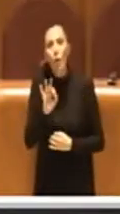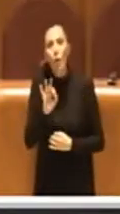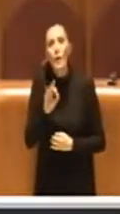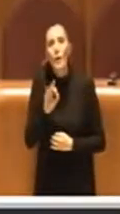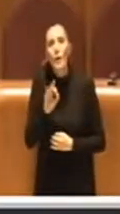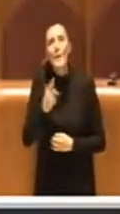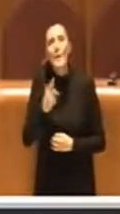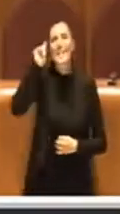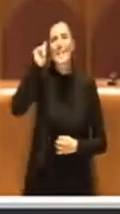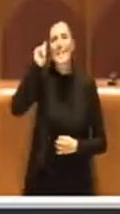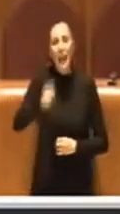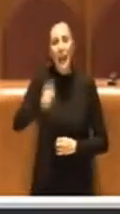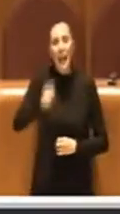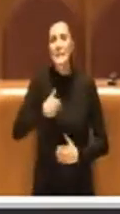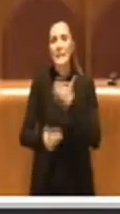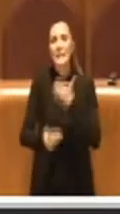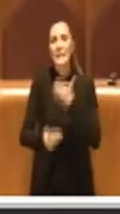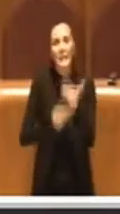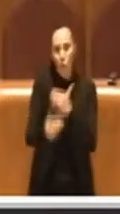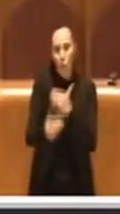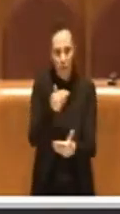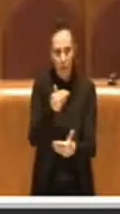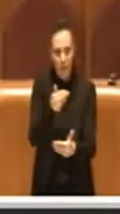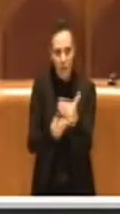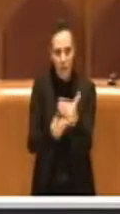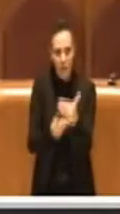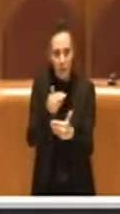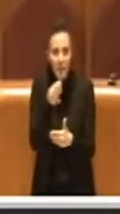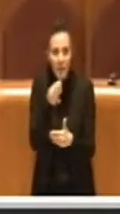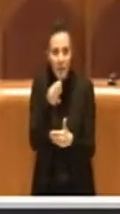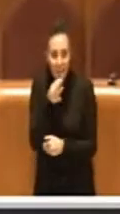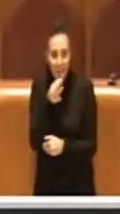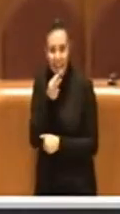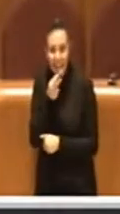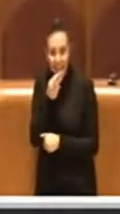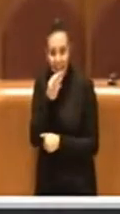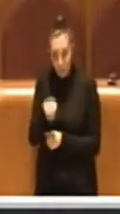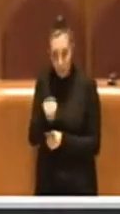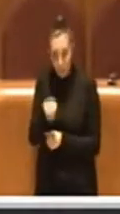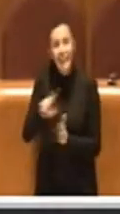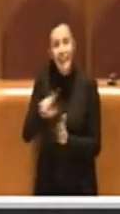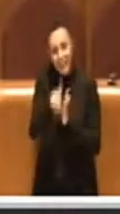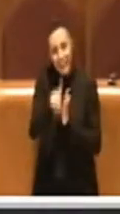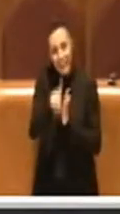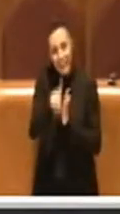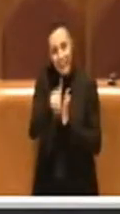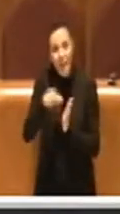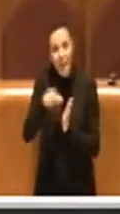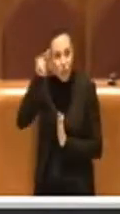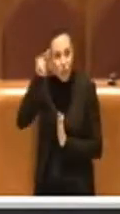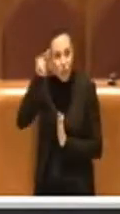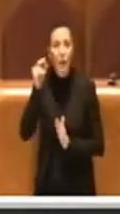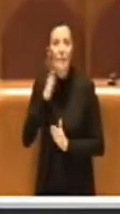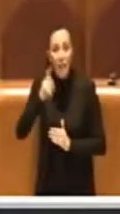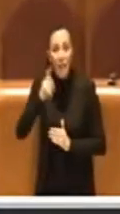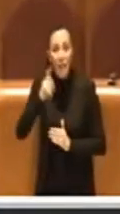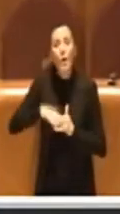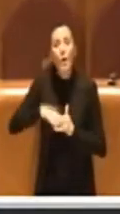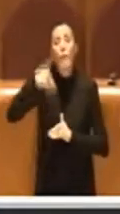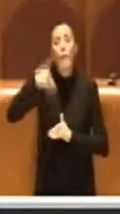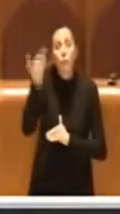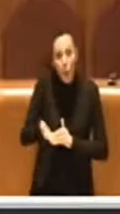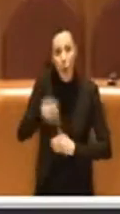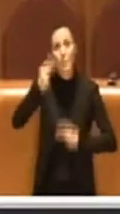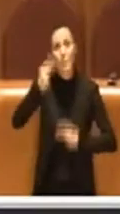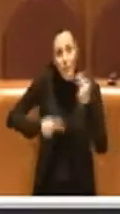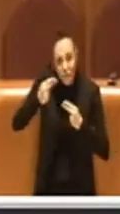esecutiva nessun margine di apprezzamento discrezionale è lasciato al Consiglio Comunale, il quale con la delibera di riconoscimento del debito fuori di lancio esercita una mera